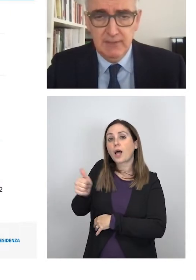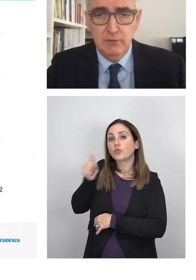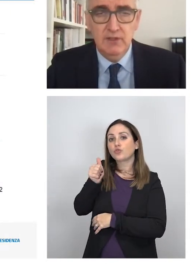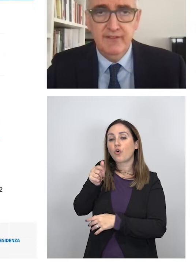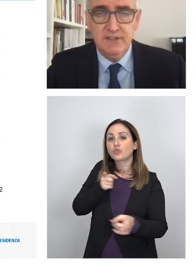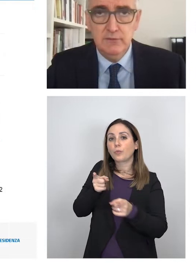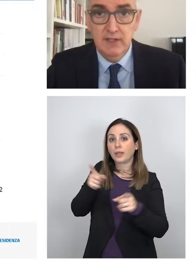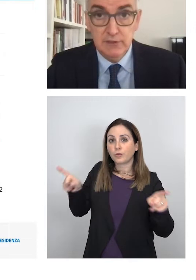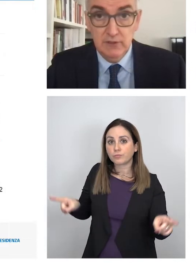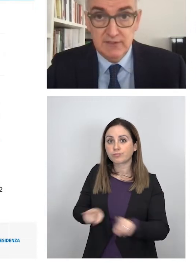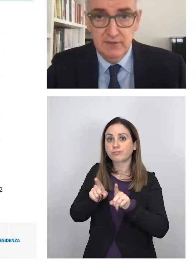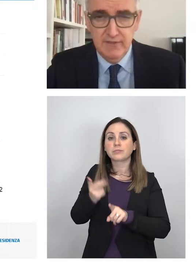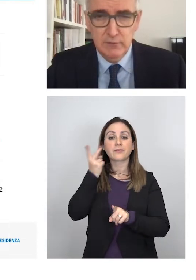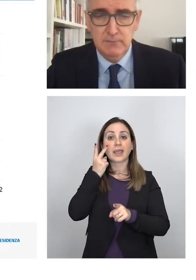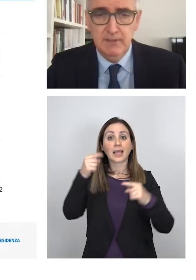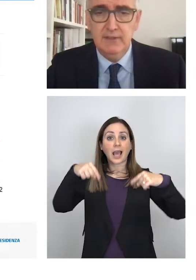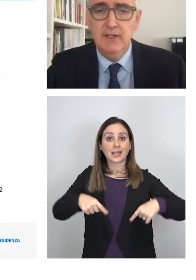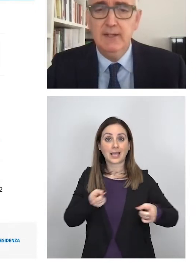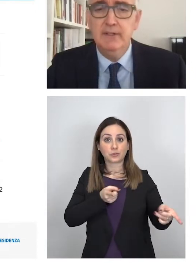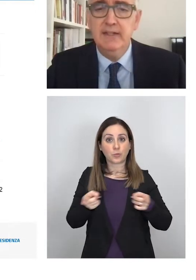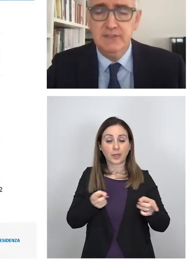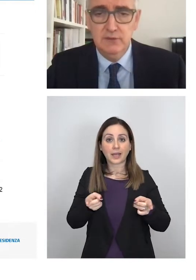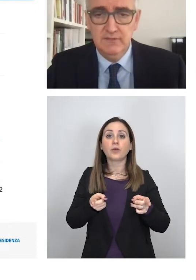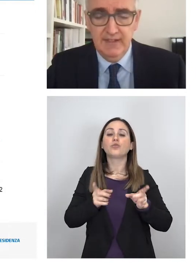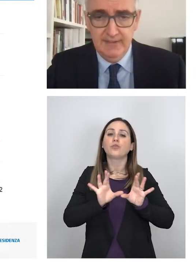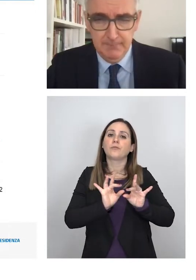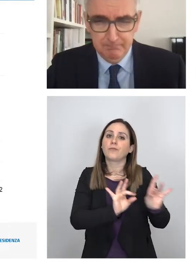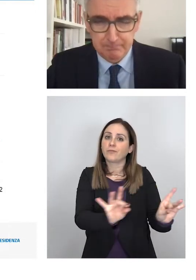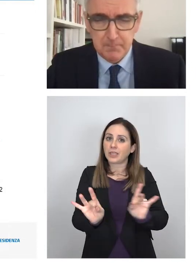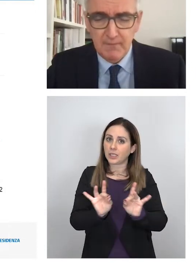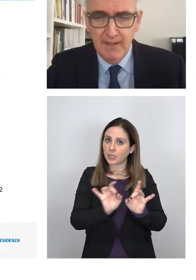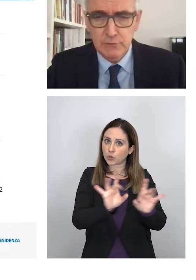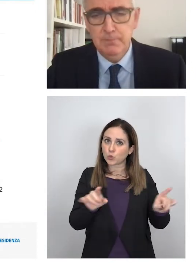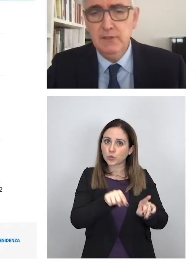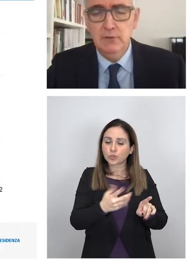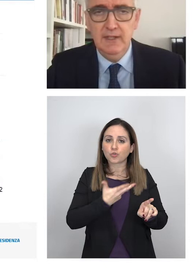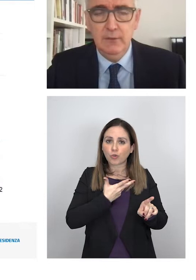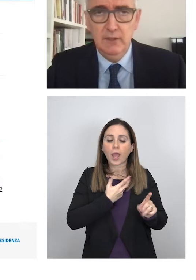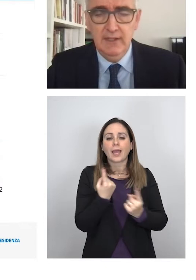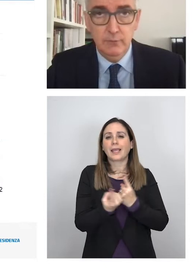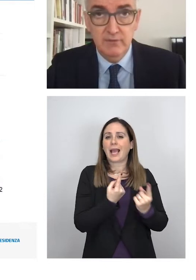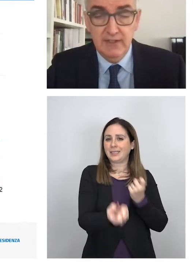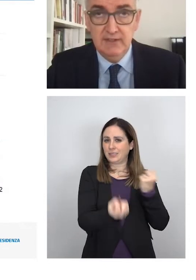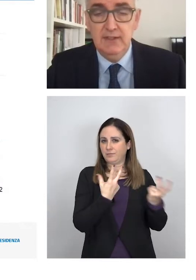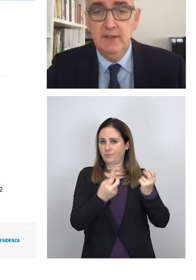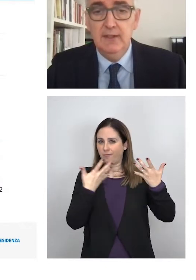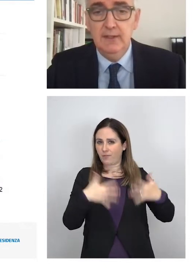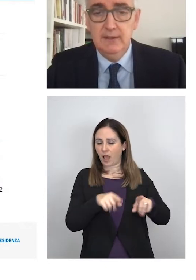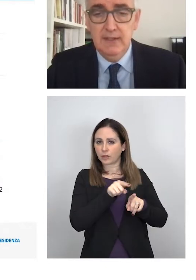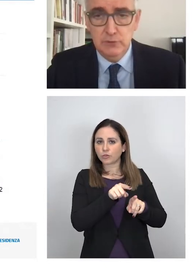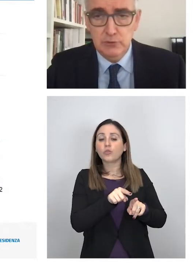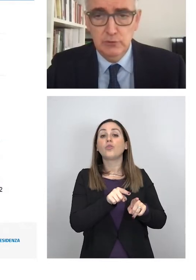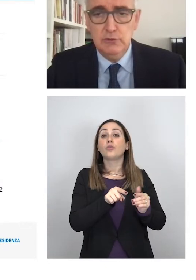vedete siamo in una fase dove la circolazione del virus in particolare per i casi notificati è superiore all'equivalente